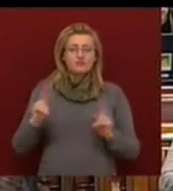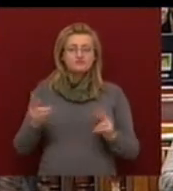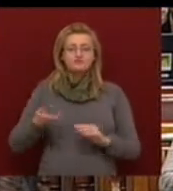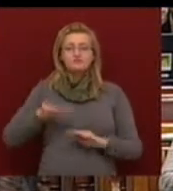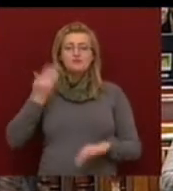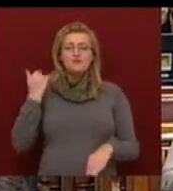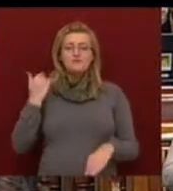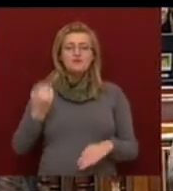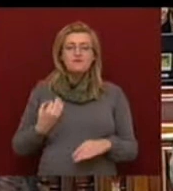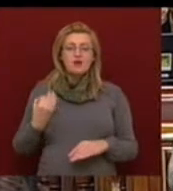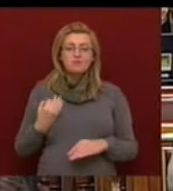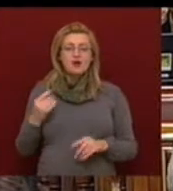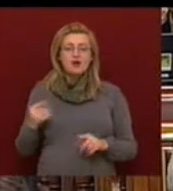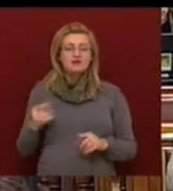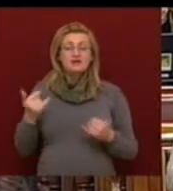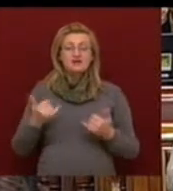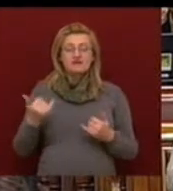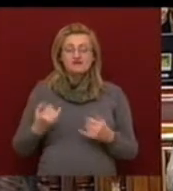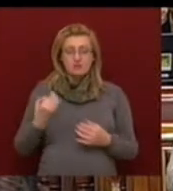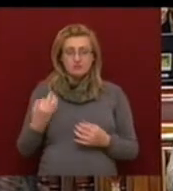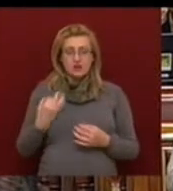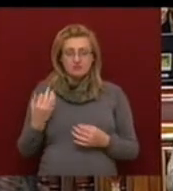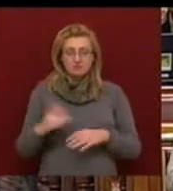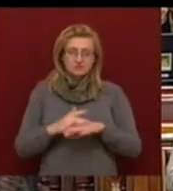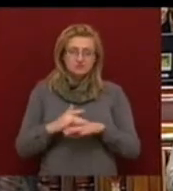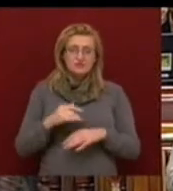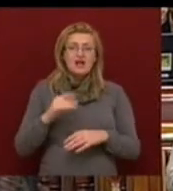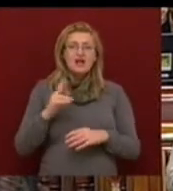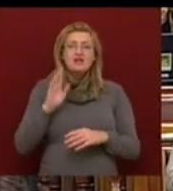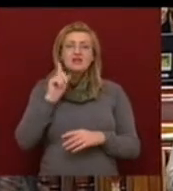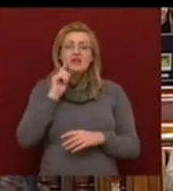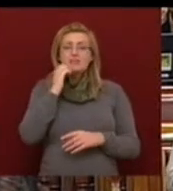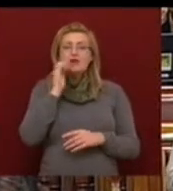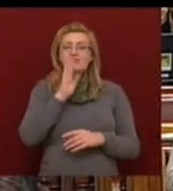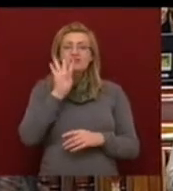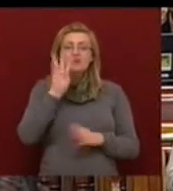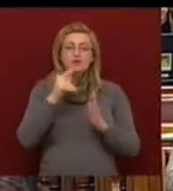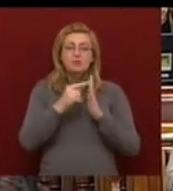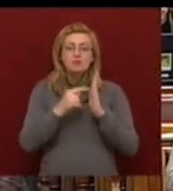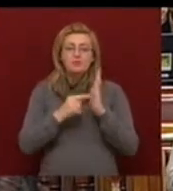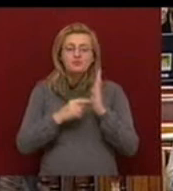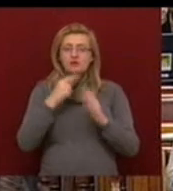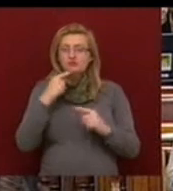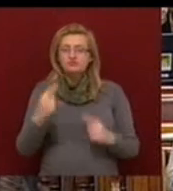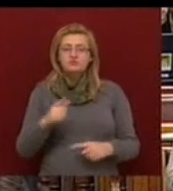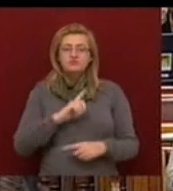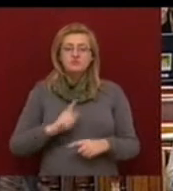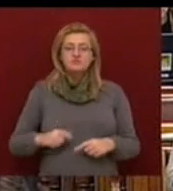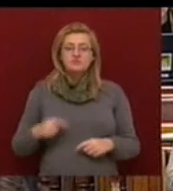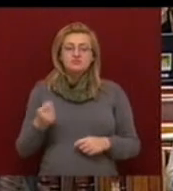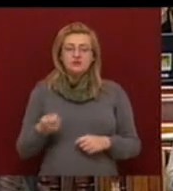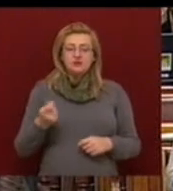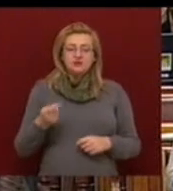február, vagy idén februárban elnézést az IMF négy pontot közölt Magyarország számára. A szociális juttatások